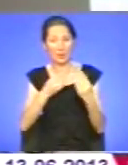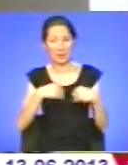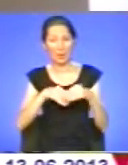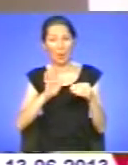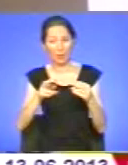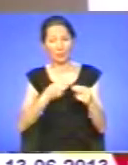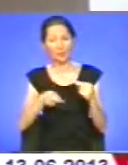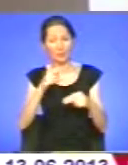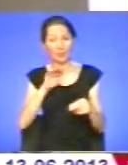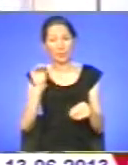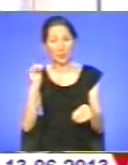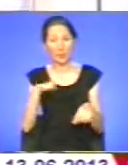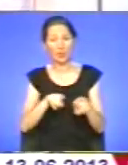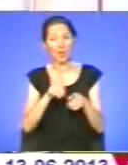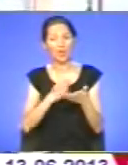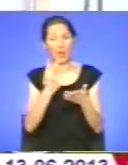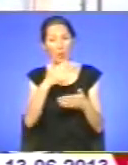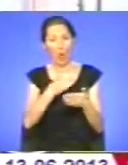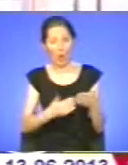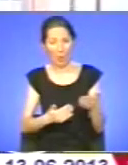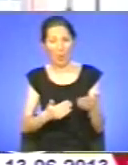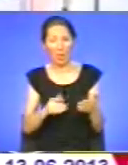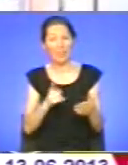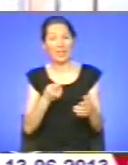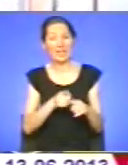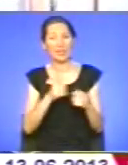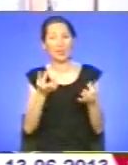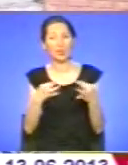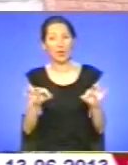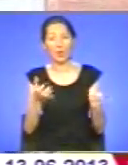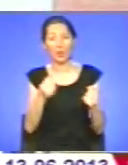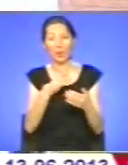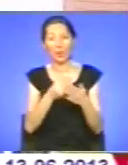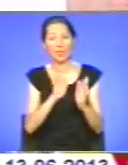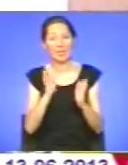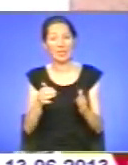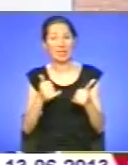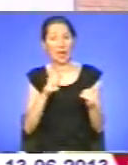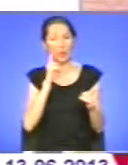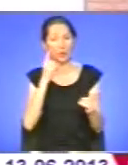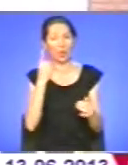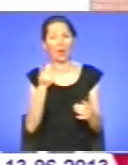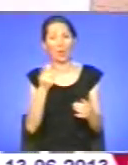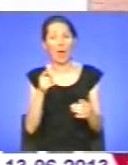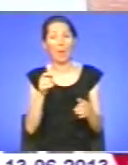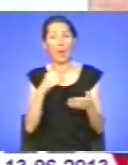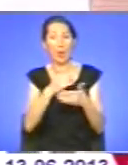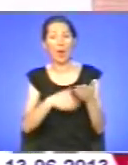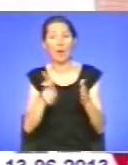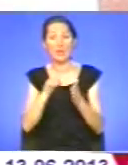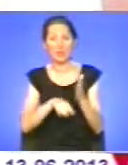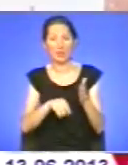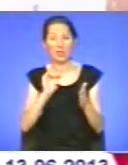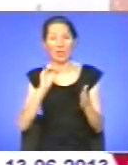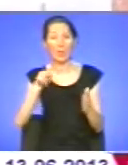розділу «Доступне житло», які дозволяють отримати кошти не лише молоді. Одна з них – програма здешевлення іпотечного кредитування.